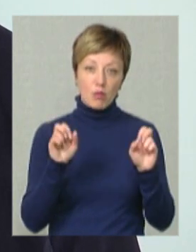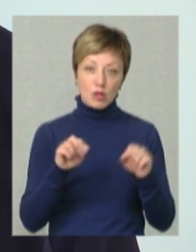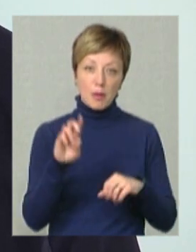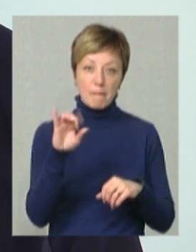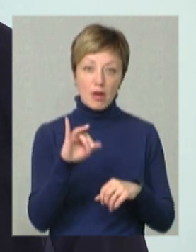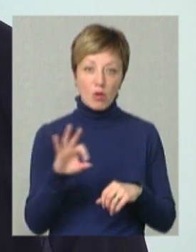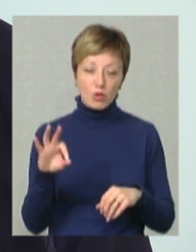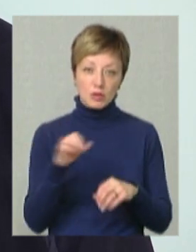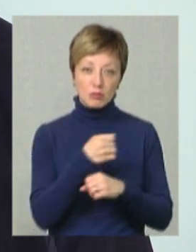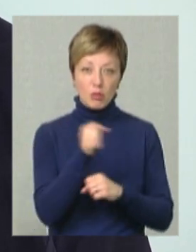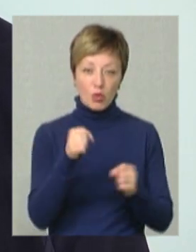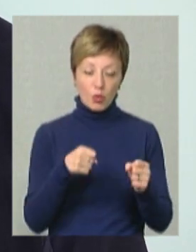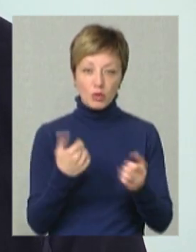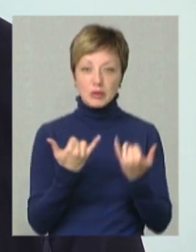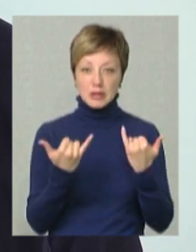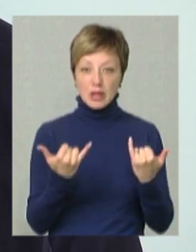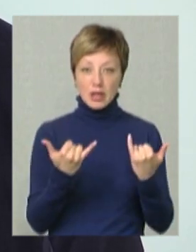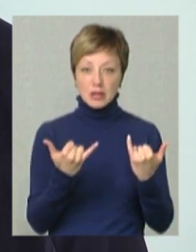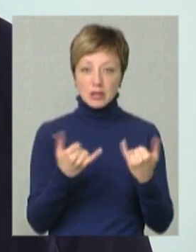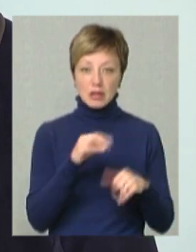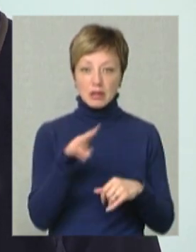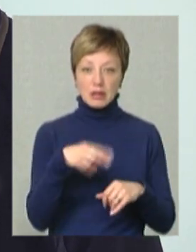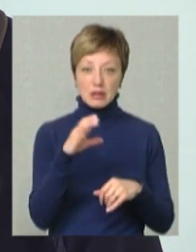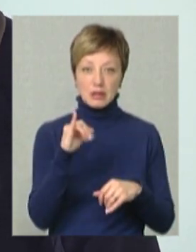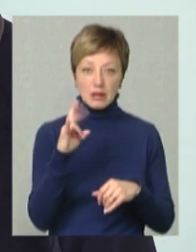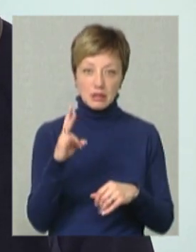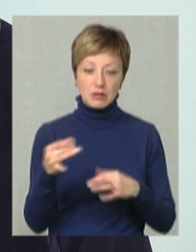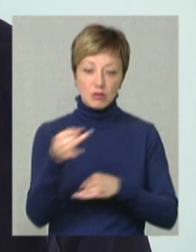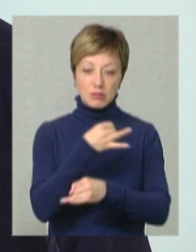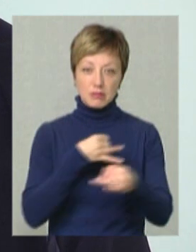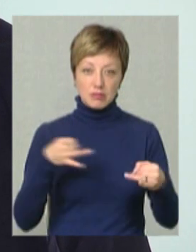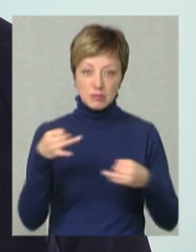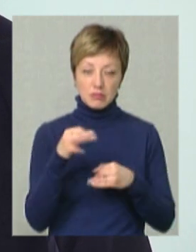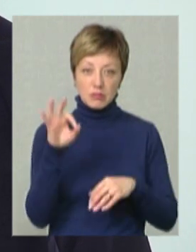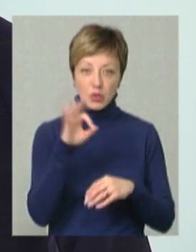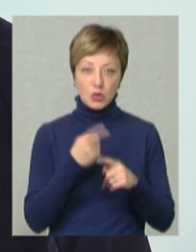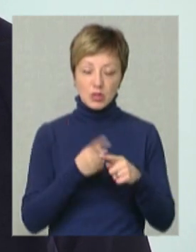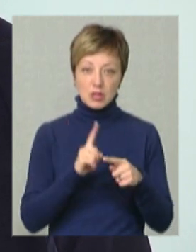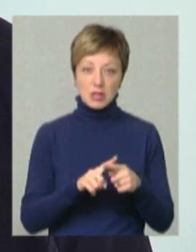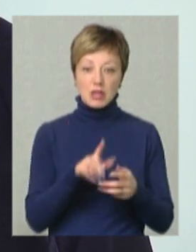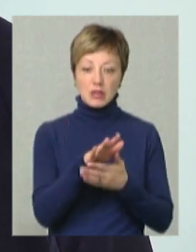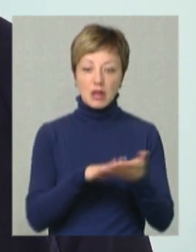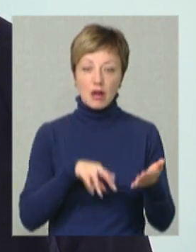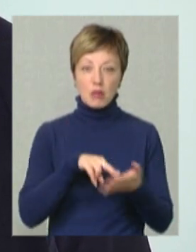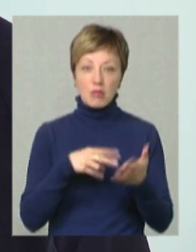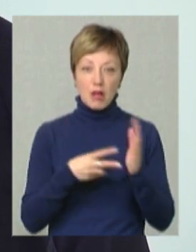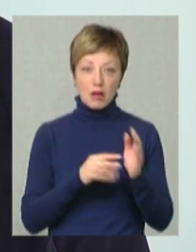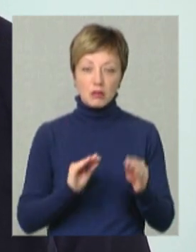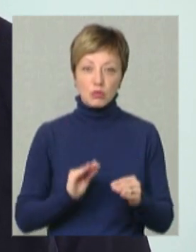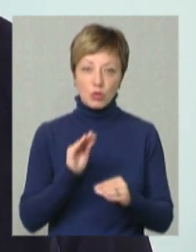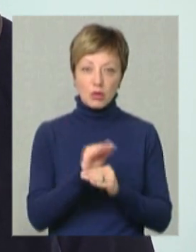про біологічну зброю. Тобто зараз якраз з ДСНС зв'язалися і про це говоримо. Далі є плани додати